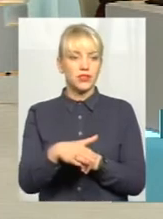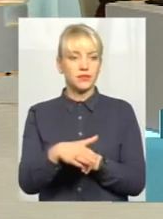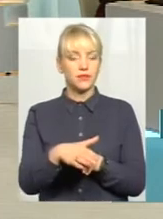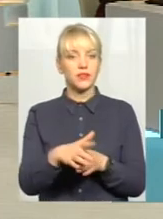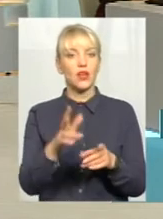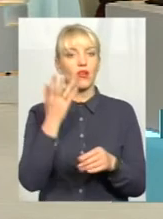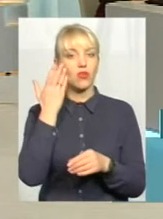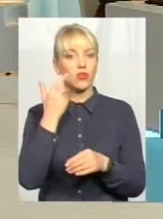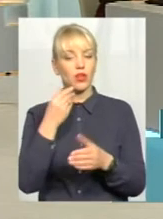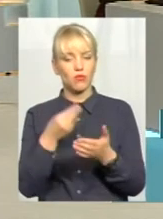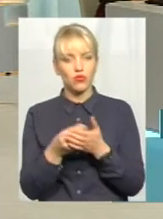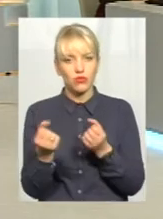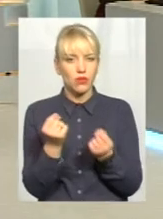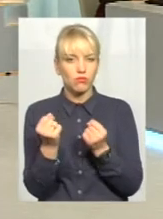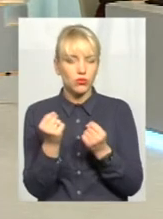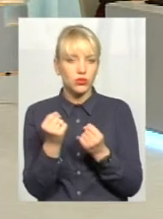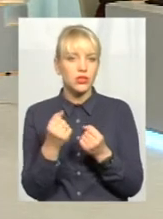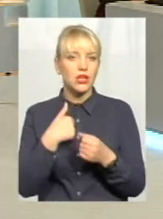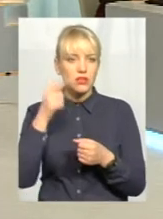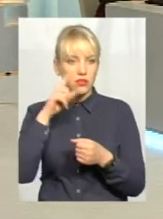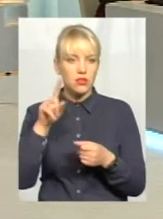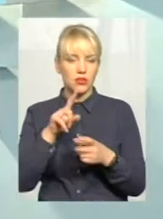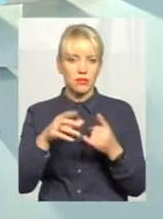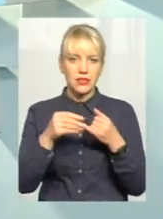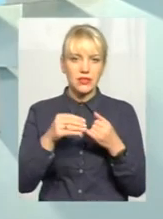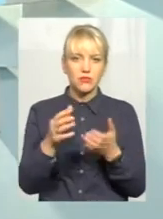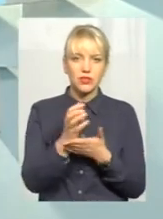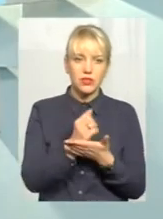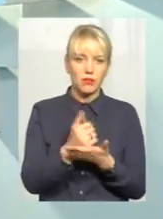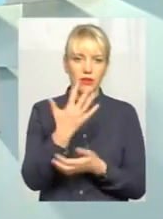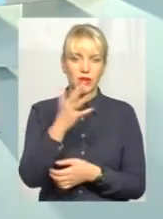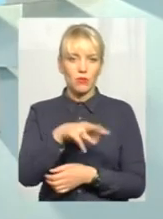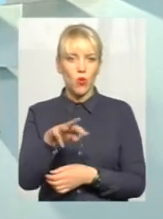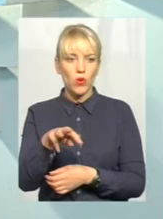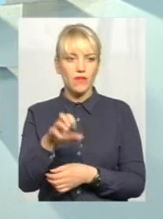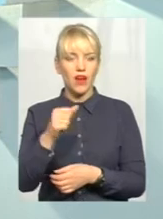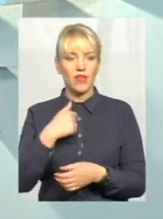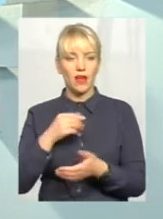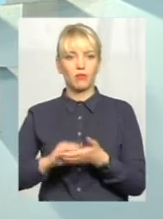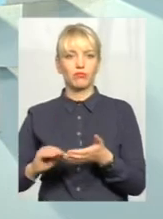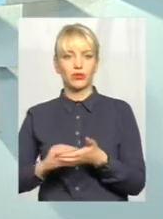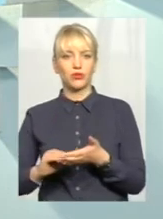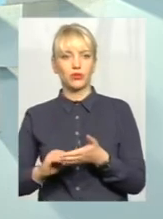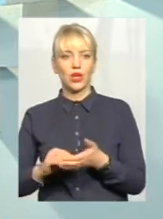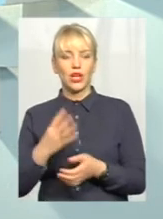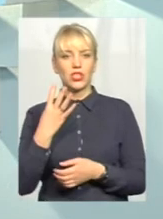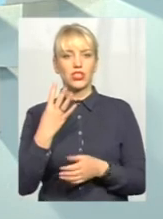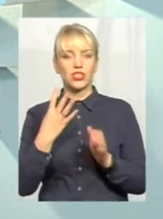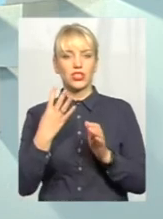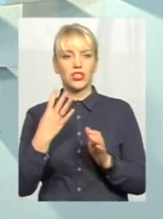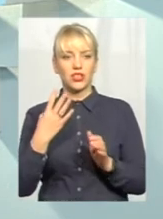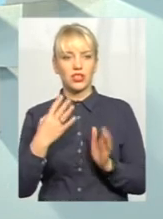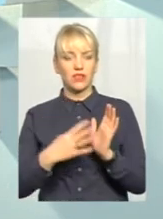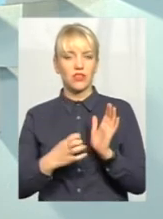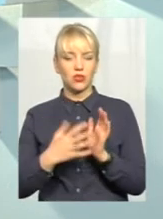знаєте, коли бюджет напружений, коли я знаю, що мені треба по землі зібрати 5 мільйонів, а я напишу 4 900, 5 де